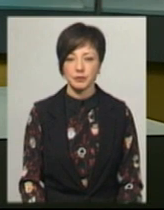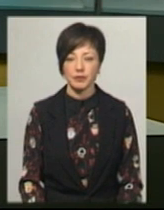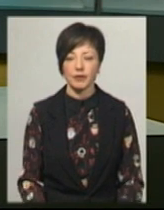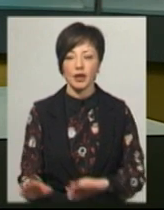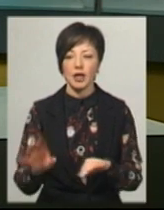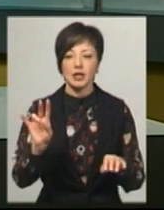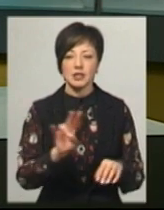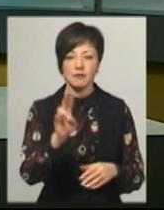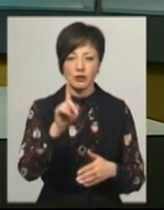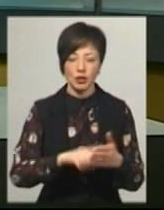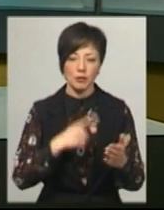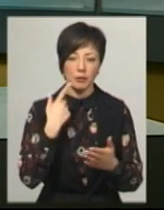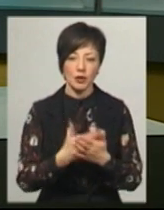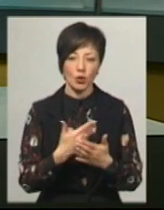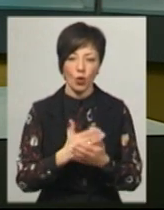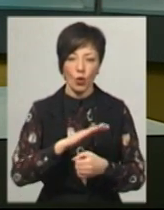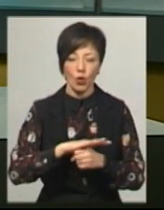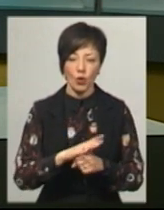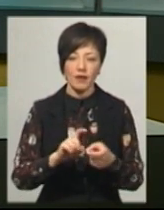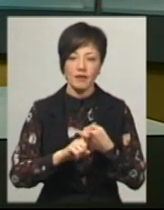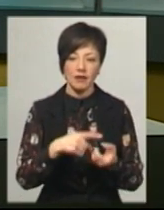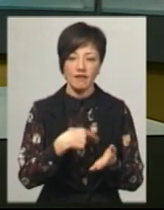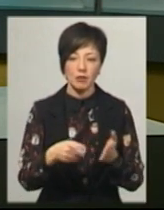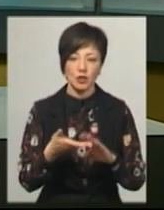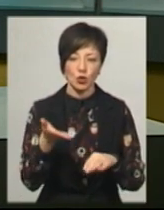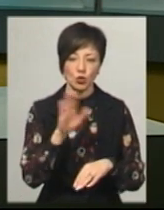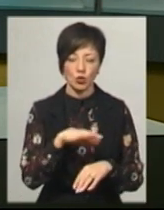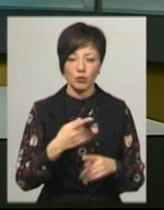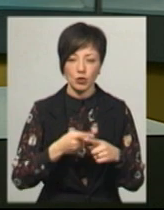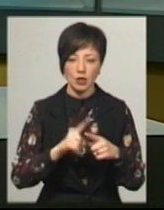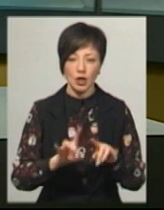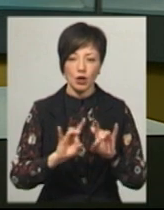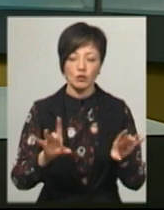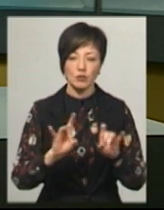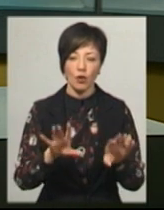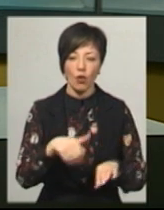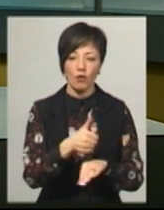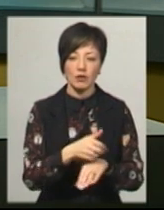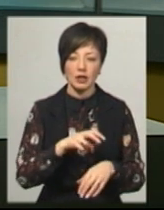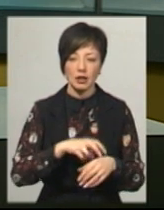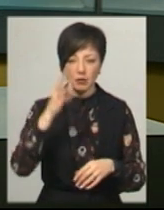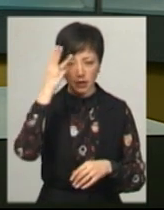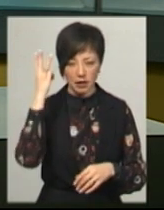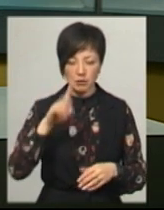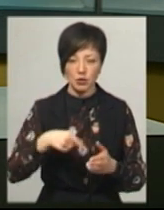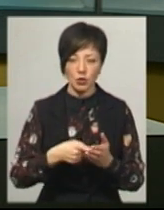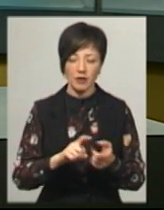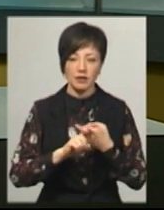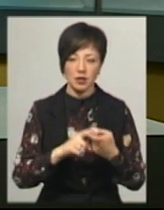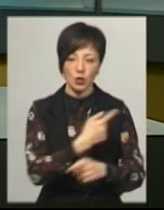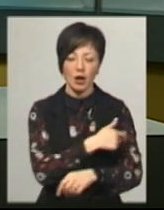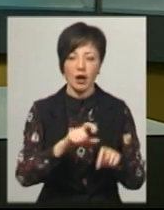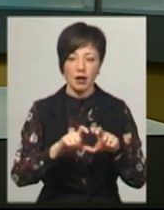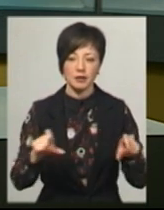Священика, у якого підозрювали коронавірус, уже виписали додому. Про це Суспільному розповіла головний лікар Хмельницької міської інфекційної